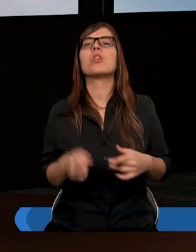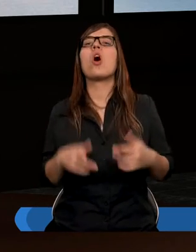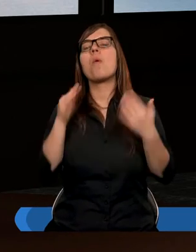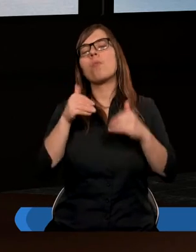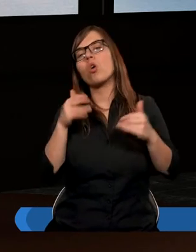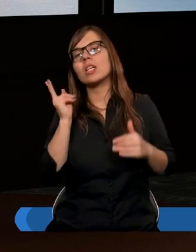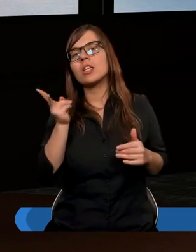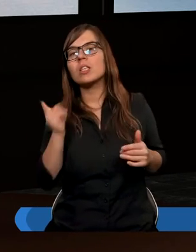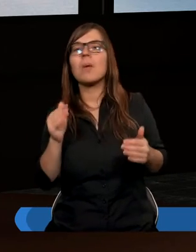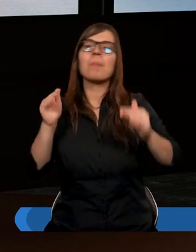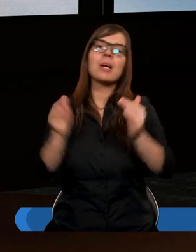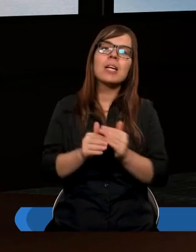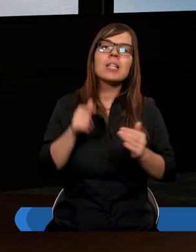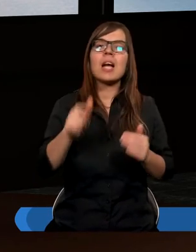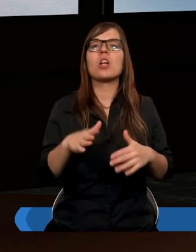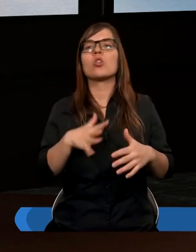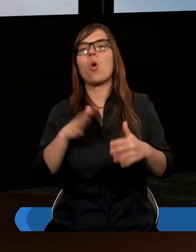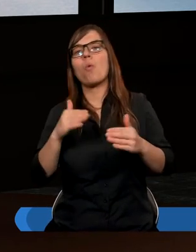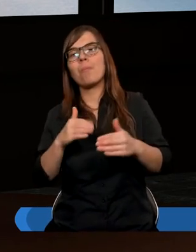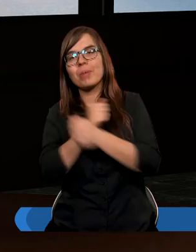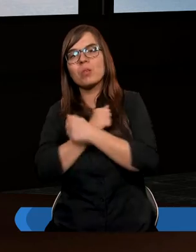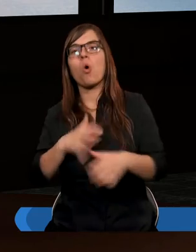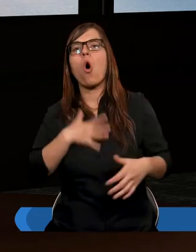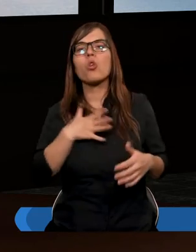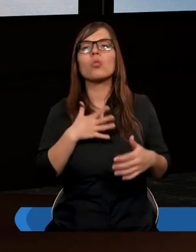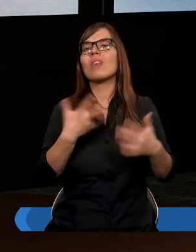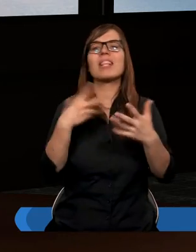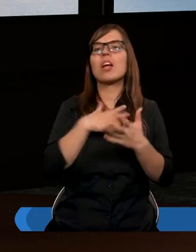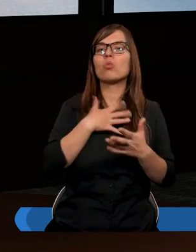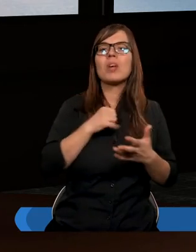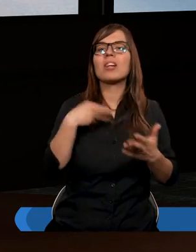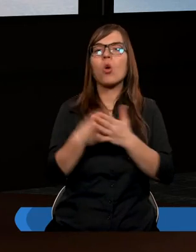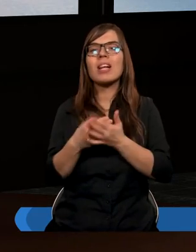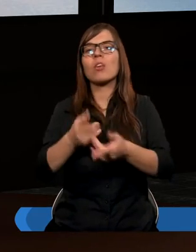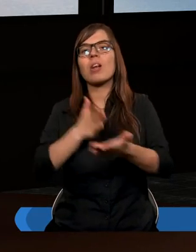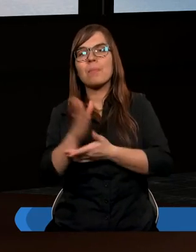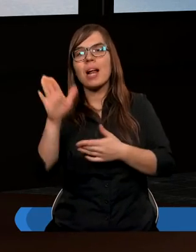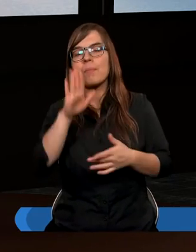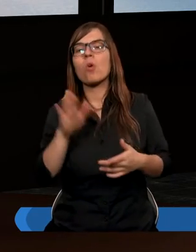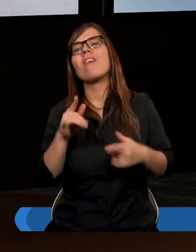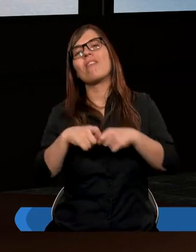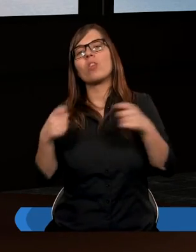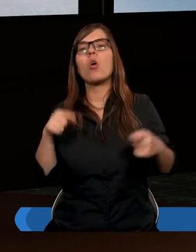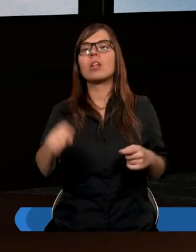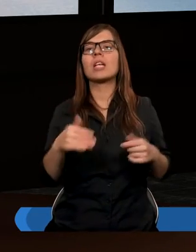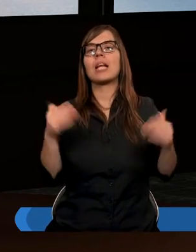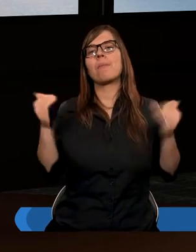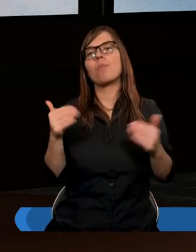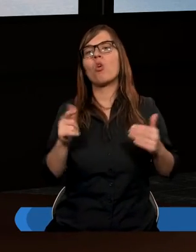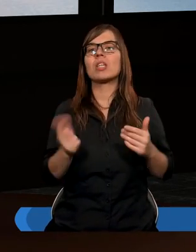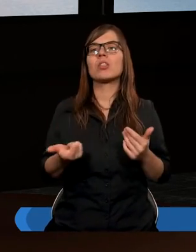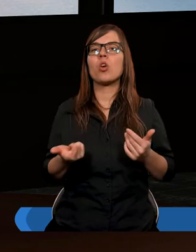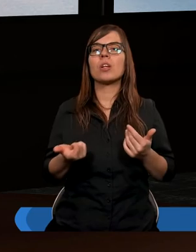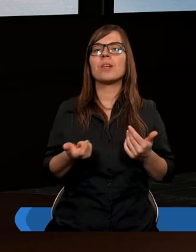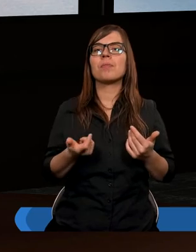może ktoś mniej tą miłość odczuwa nie czuje się tak doceniany przez Boga w związku z tym myśli że może też